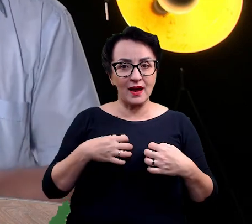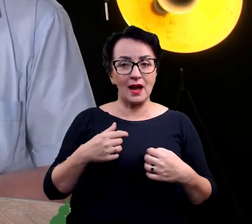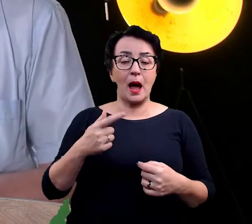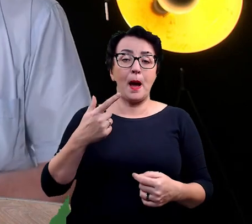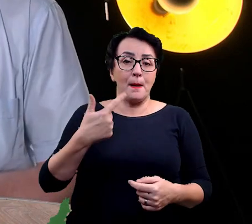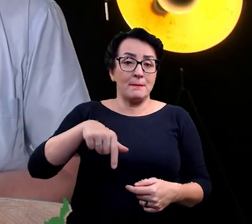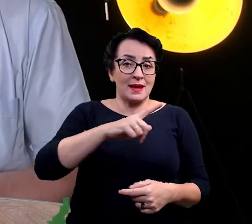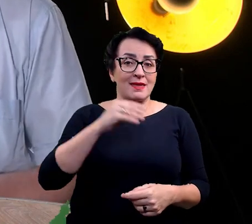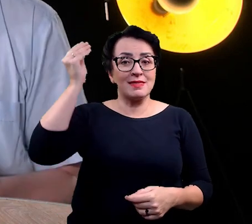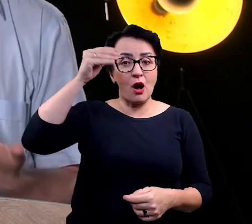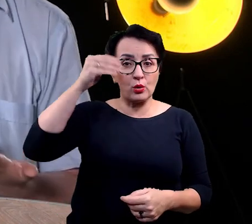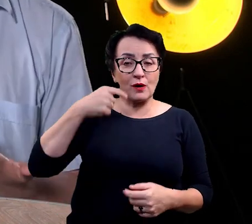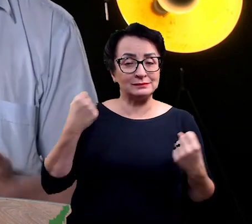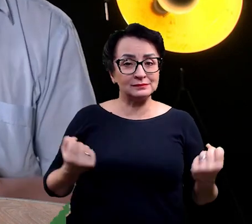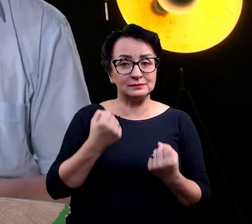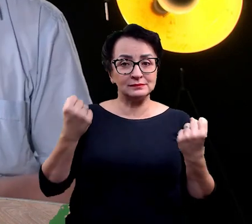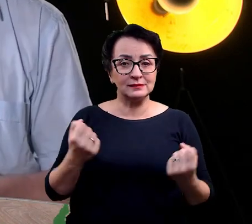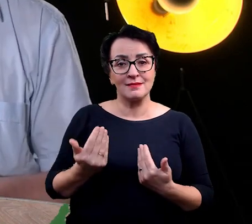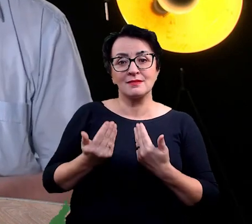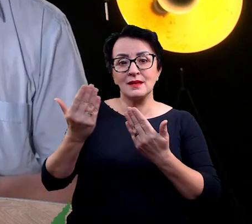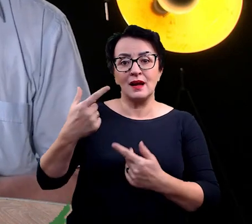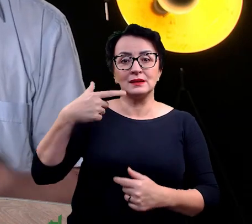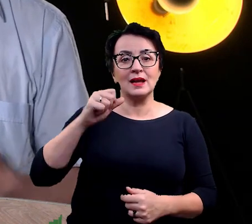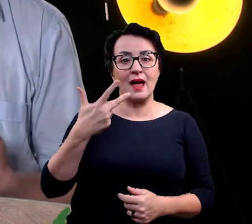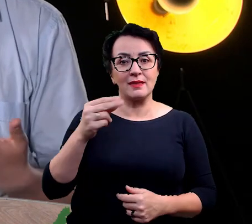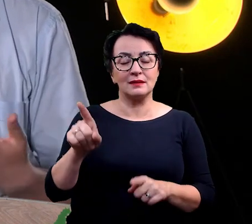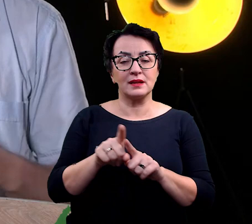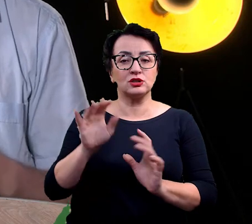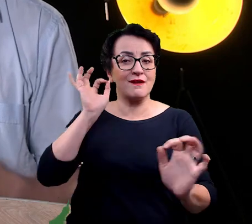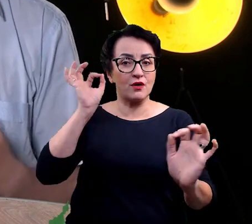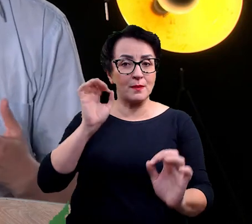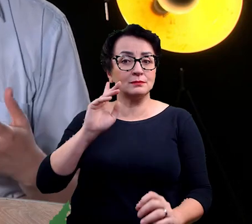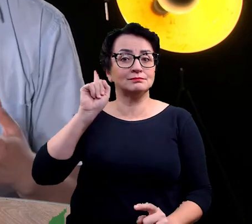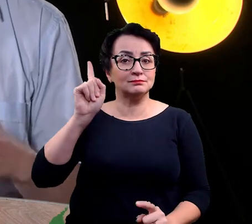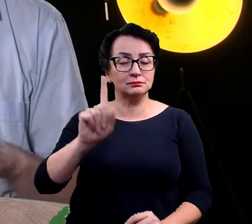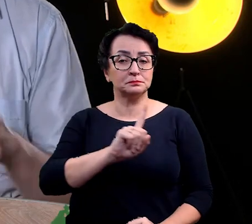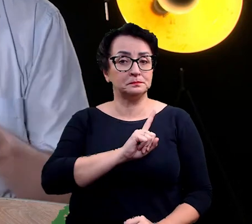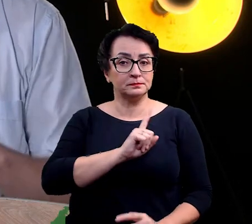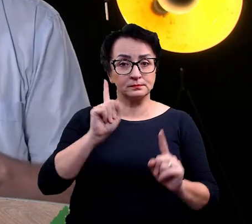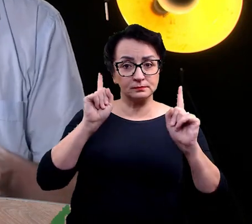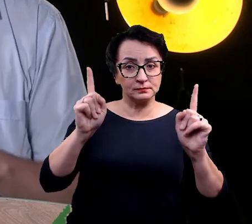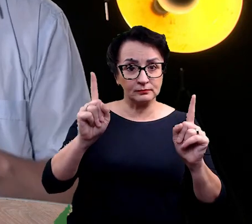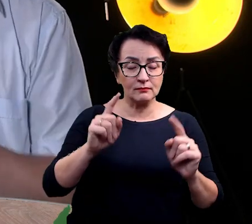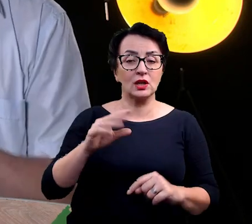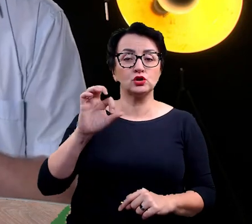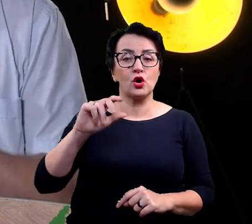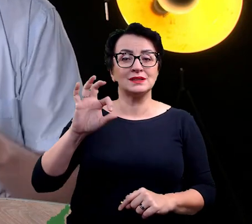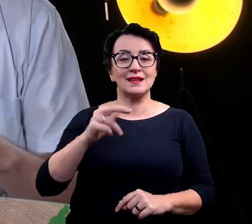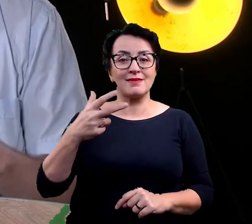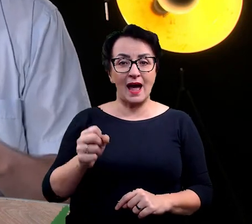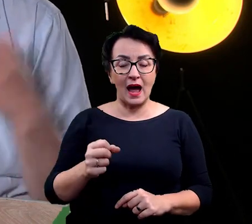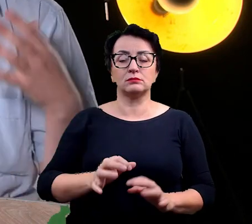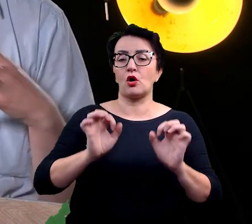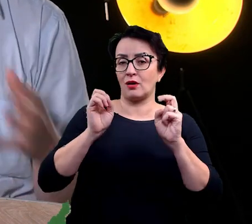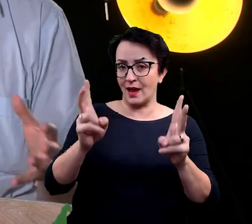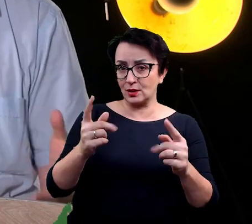jesteśmy, po to są naukowcy, żeby dostarczyć informacji i przestrzec, że no... Sosną super, można